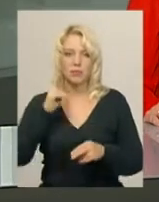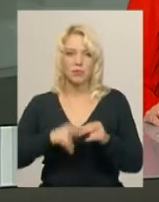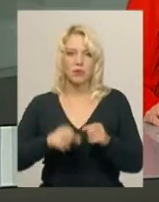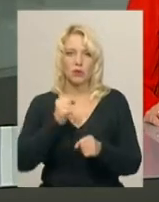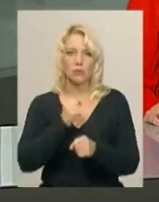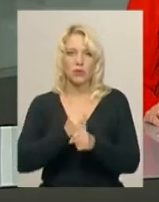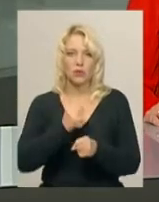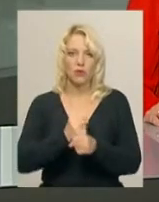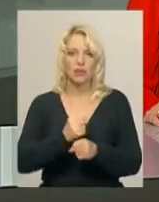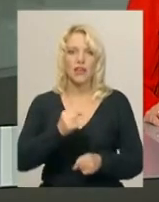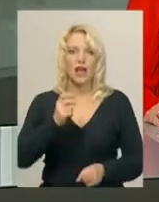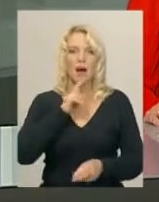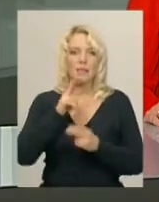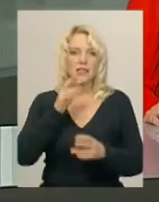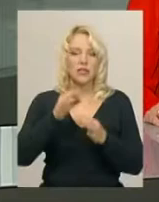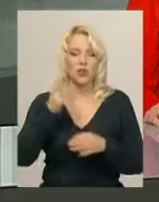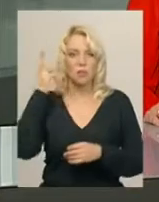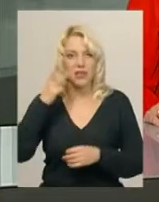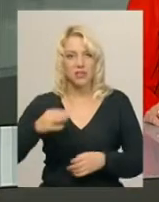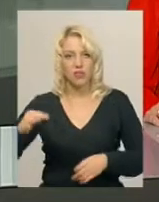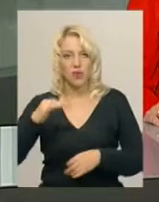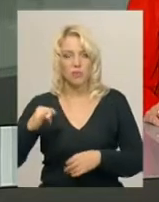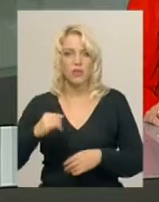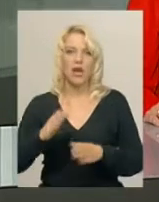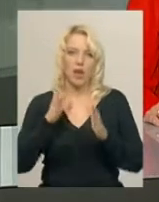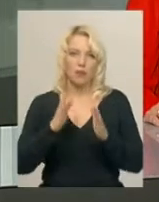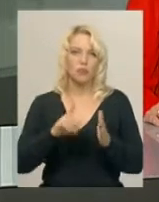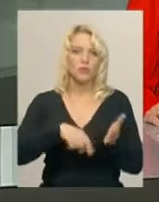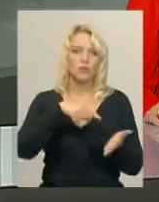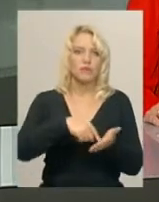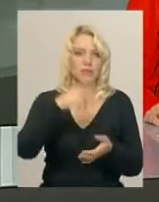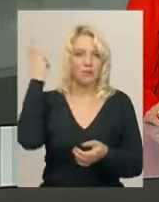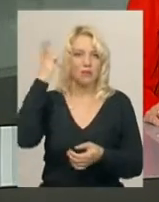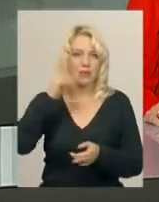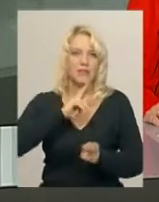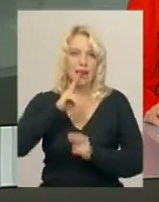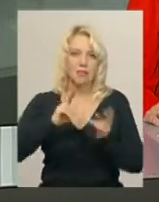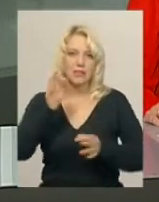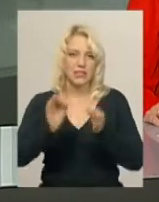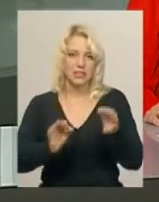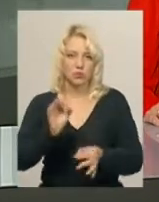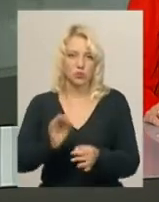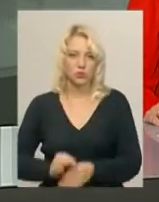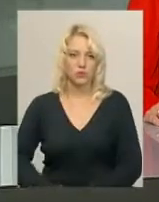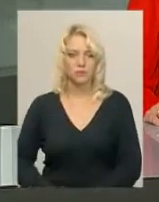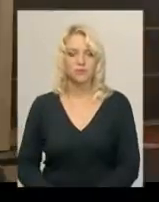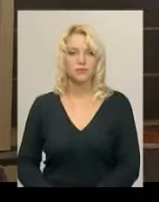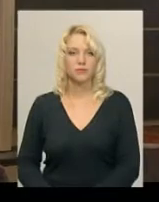області, натомість завтра почне працювати Хмельницький апеляційний суд. Подробиці розповість Світлана Поробок.